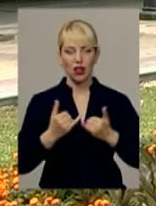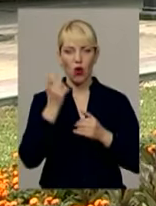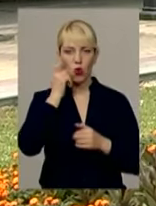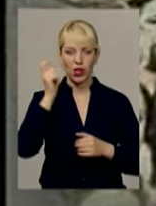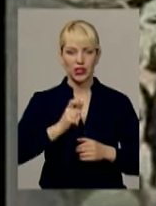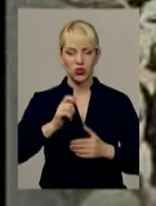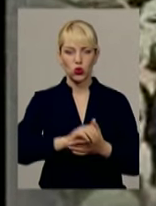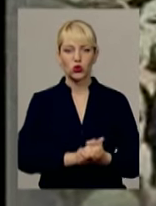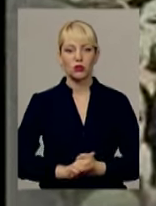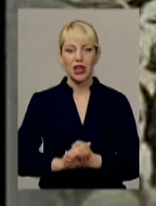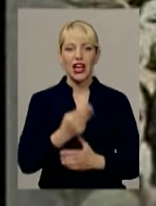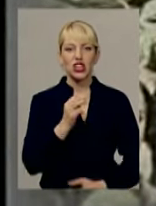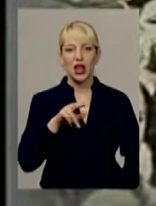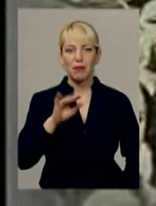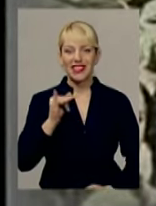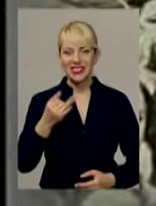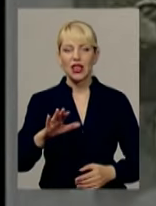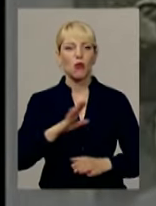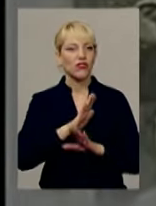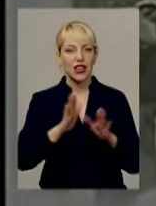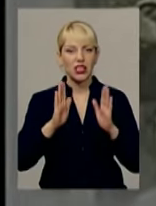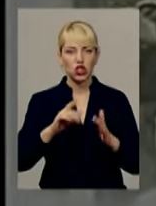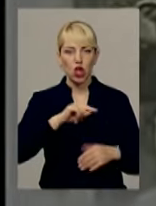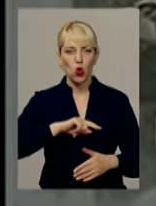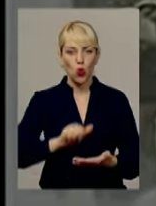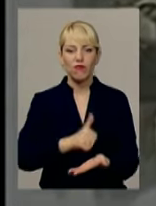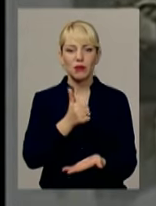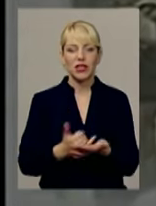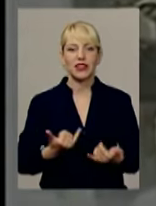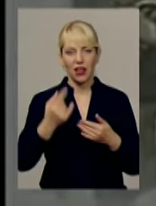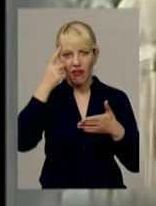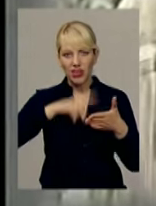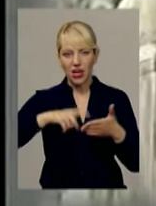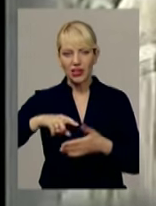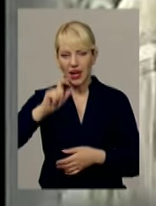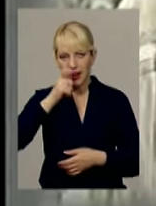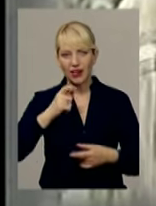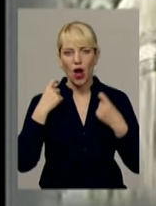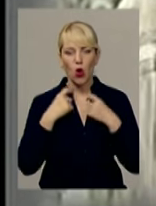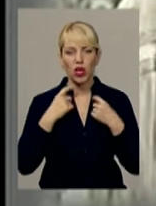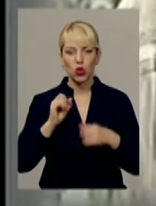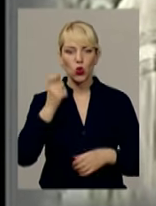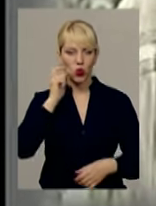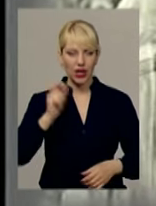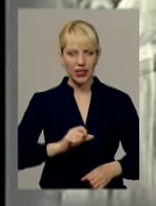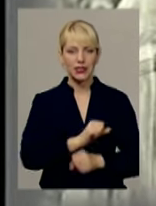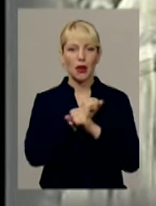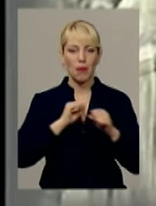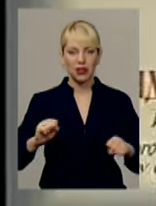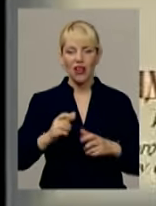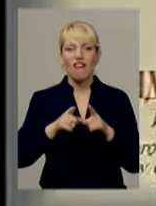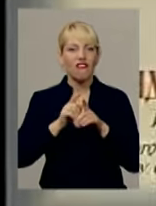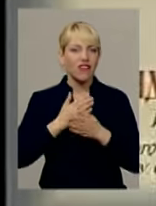суспільства. Андрей Шептицький був не лише духовним лідером для вірян греко-католиків, а й українським патріотом, великим